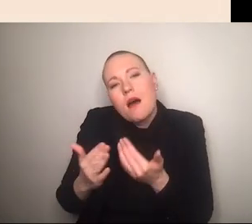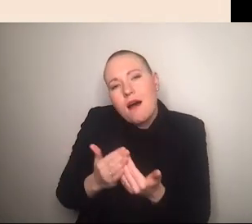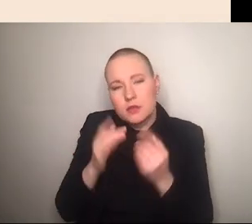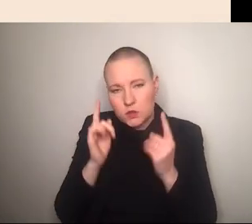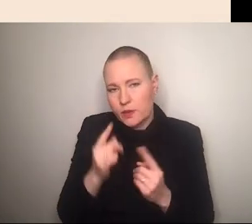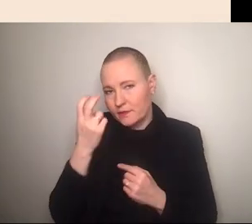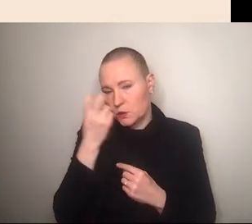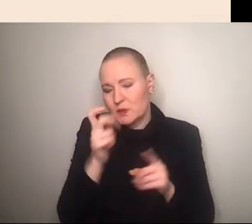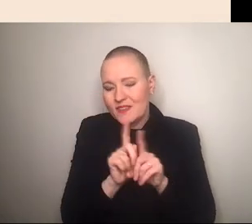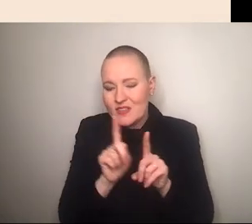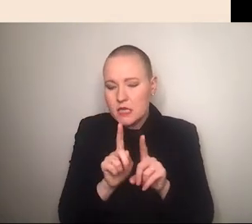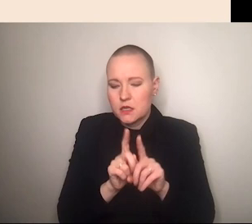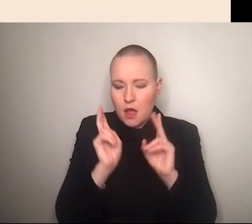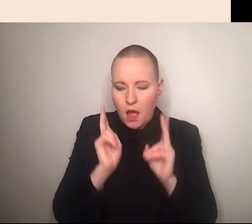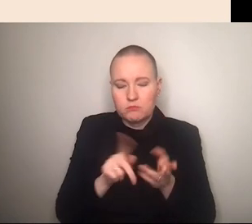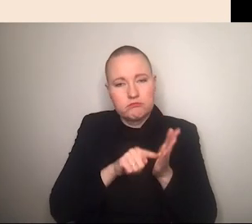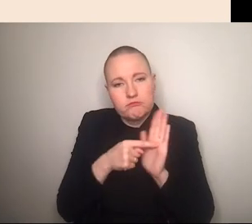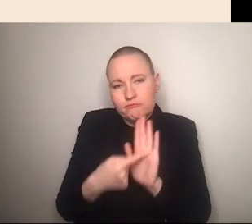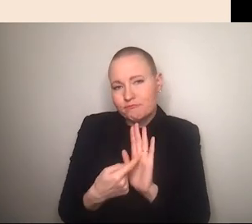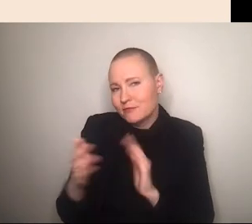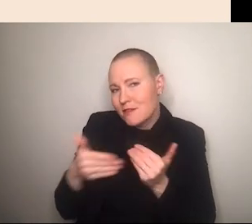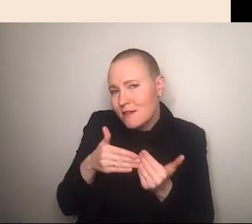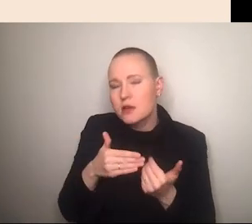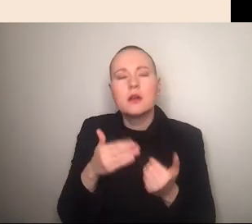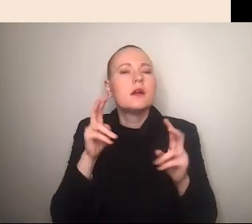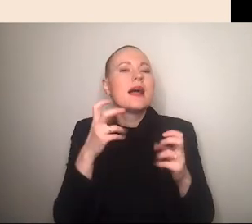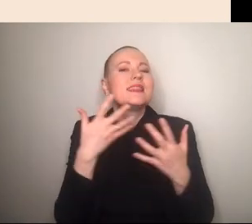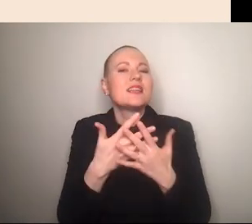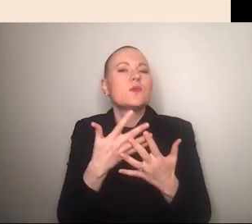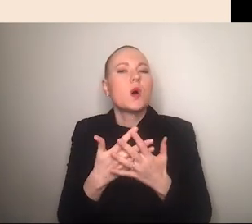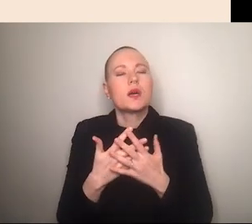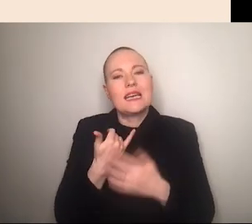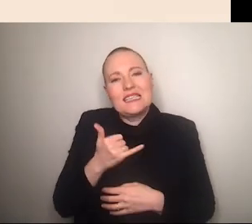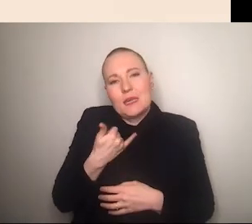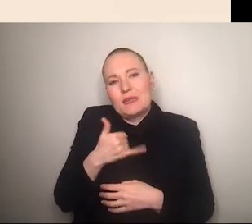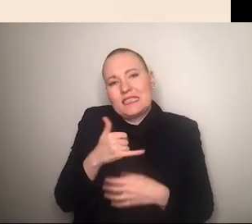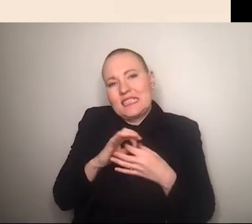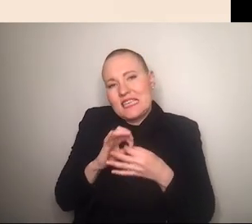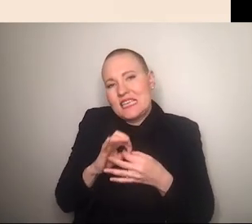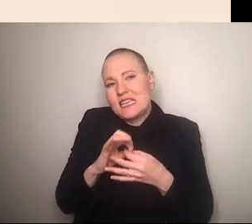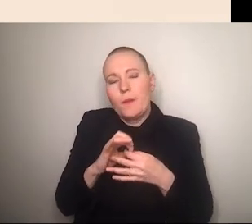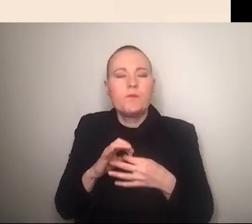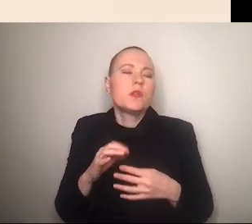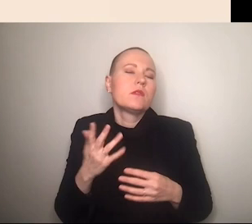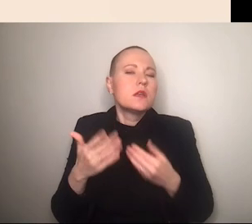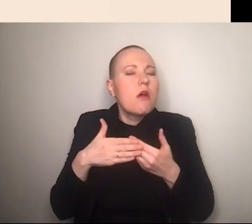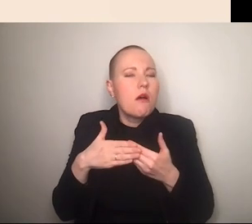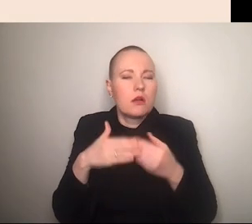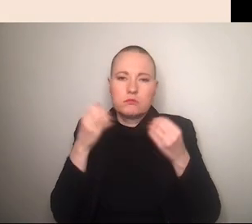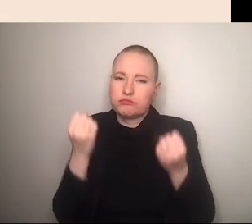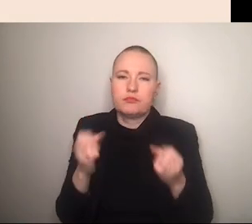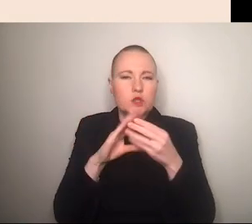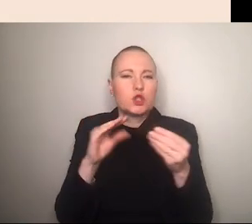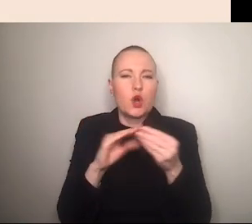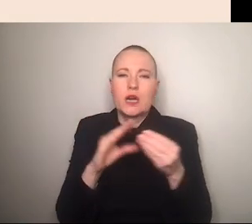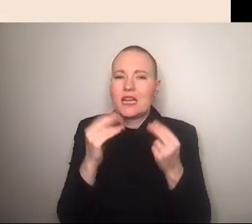vermeintlich privaten leben teilhaben man spricht ja auch von einer networked intimacy auf instagram erfüllen vor allen dingen stories da eine